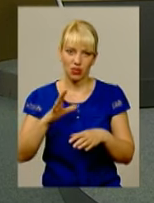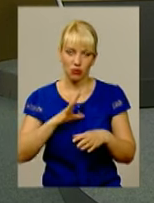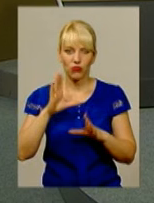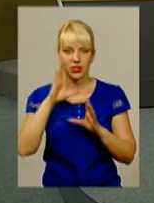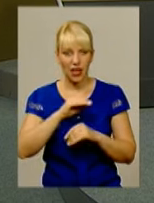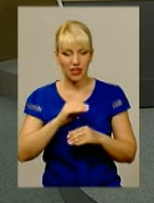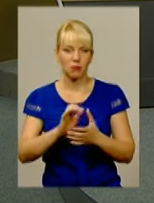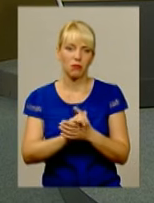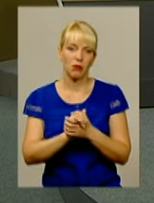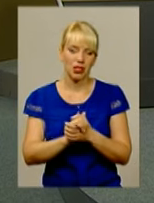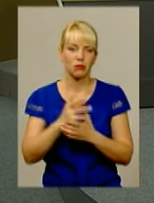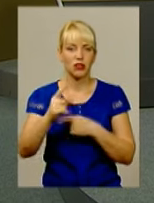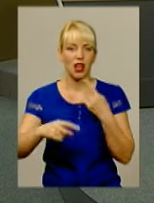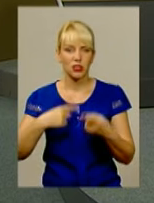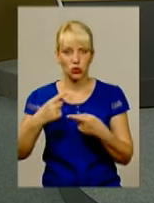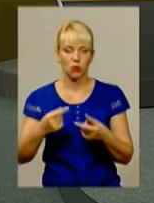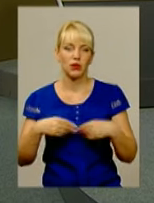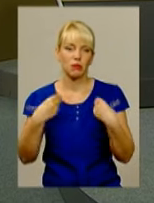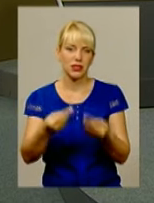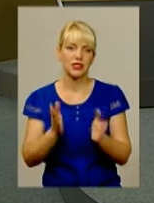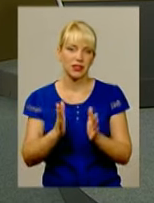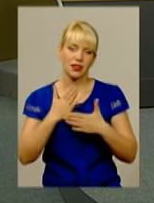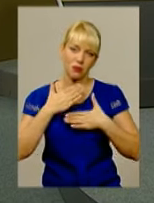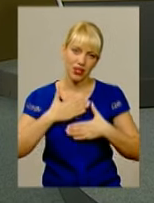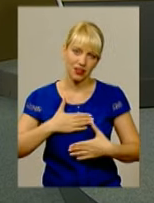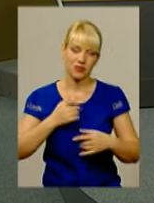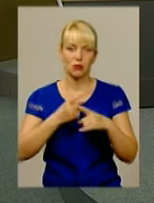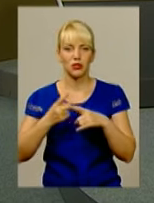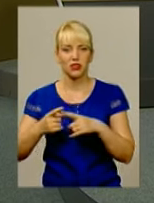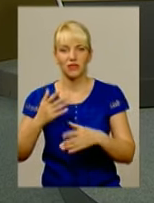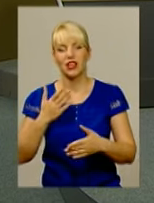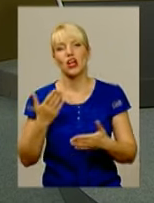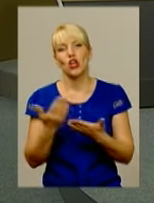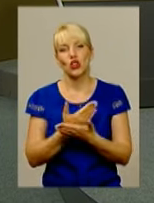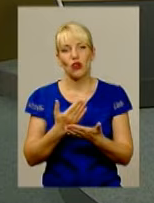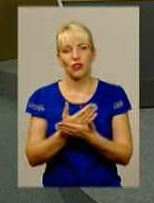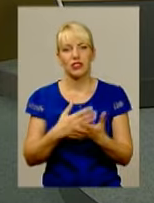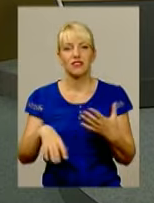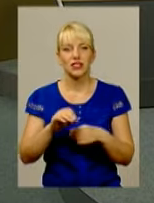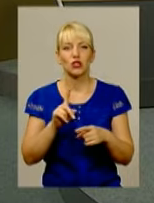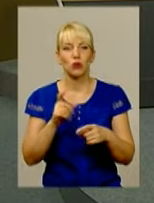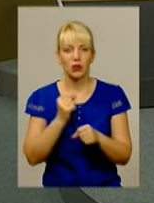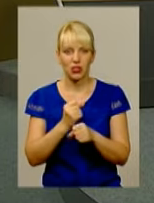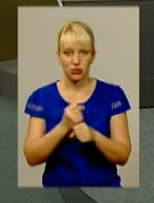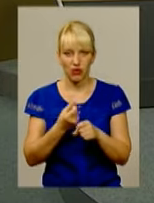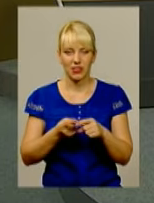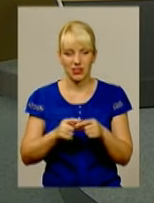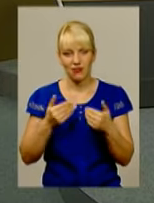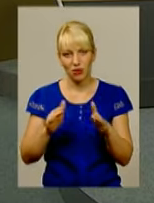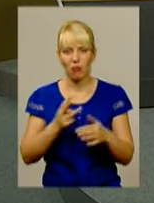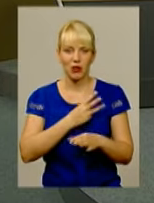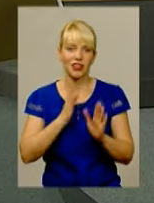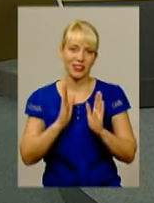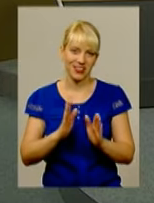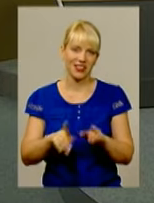вдалим і мирним, а наступний принесе тільки приємні і позитивні новини. Усі, хто працював над цим випуском, бажають вам тільки